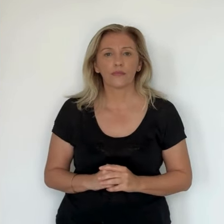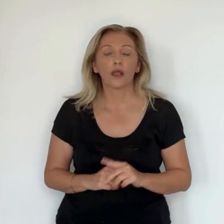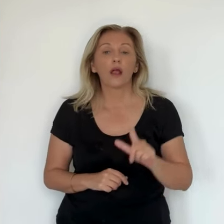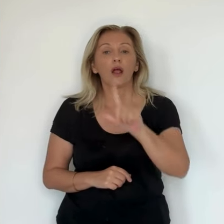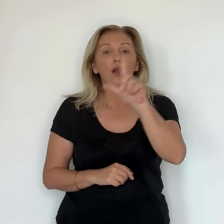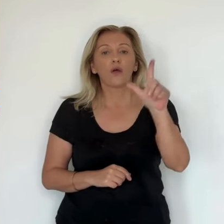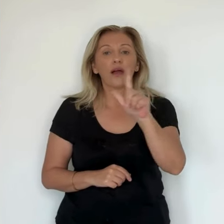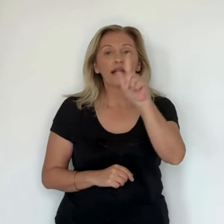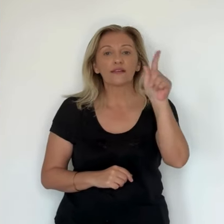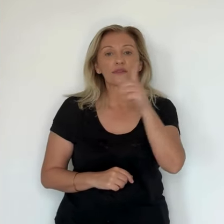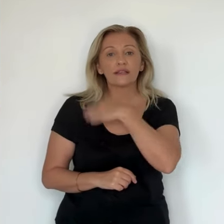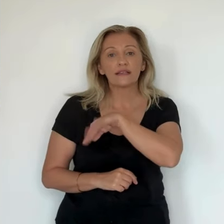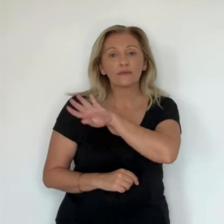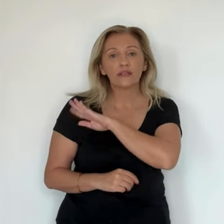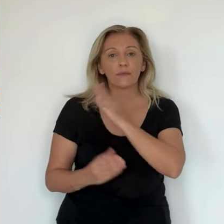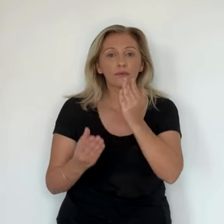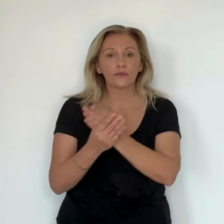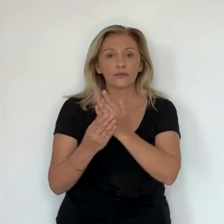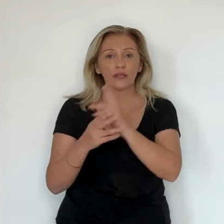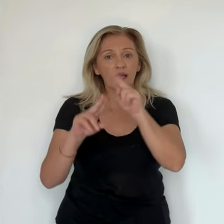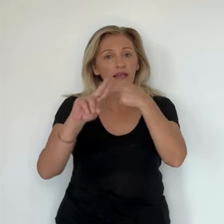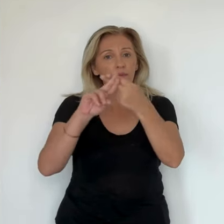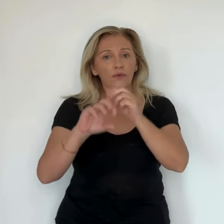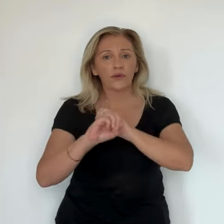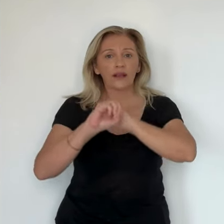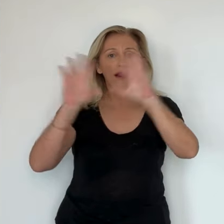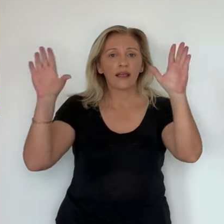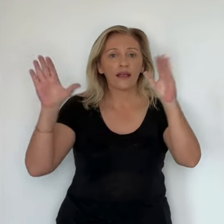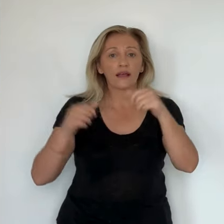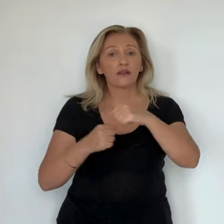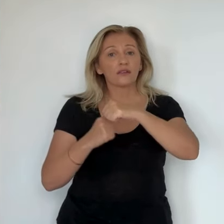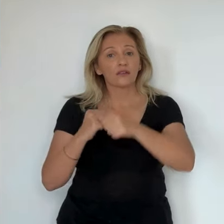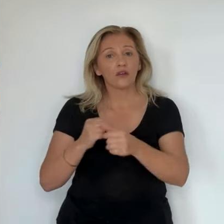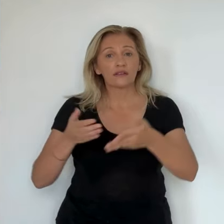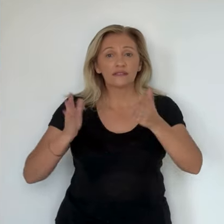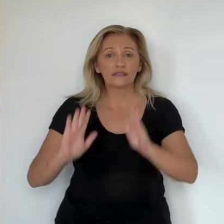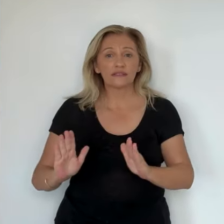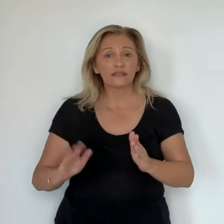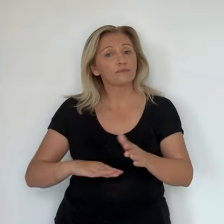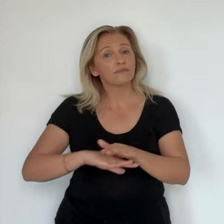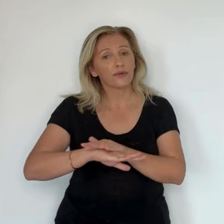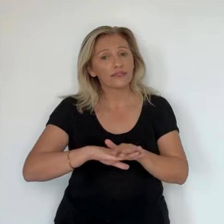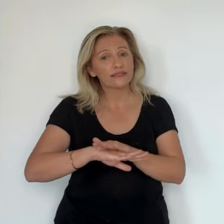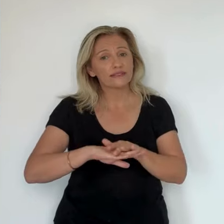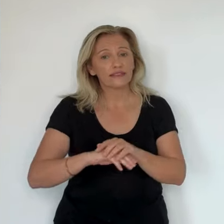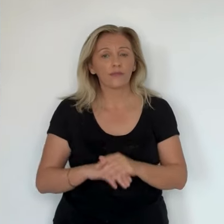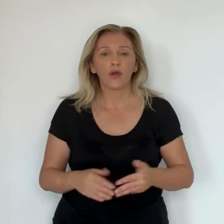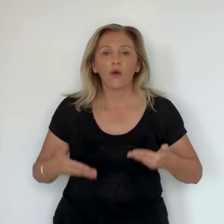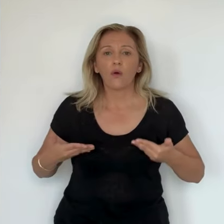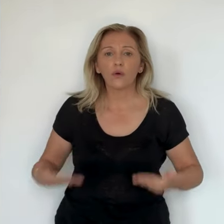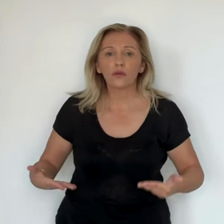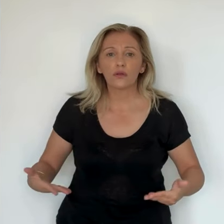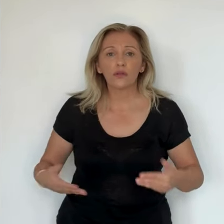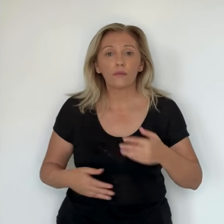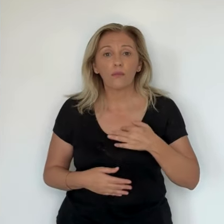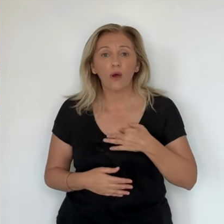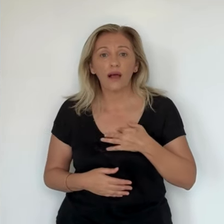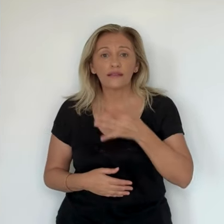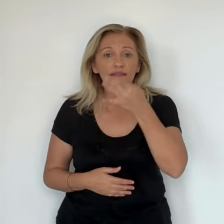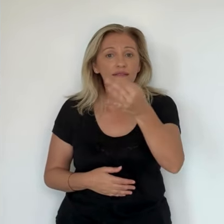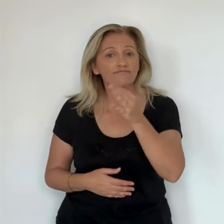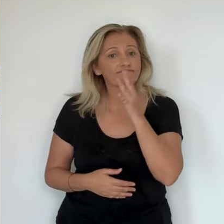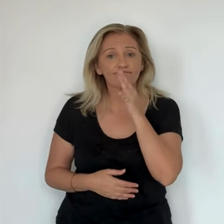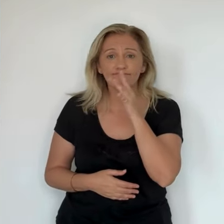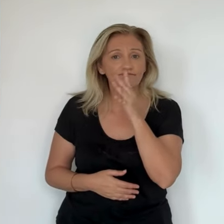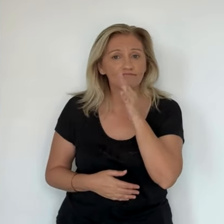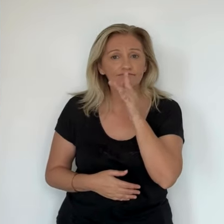Réponse sans langue de bois de la conseillère exécutive en charge du dossier, Laoda Dudici. Aujourd'hui, je vous le dis, on ne le peut pas et